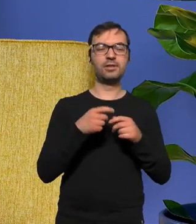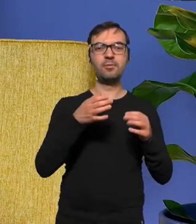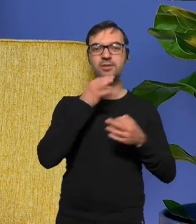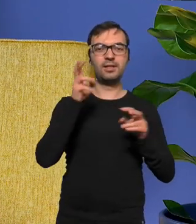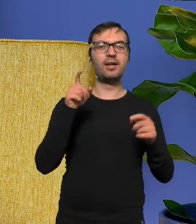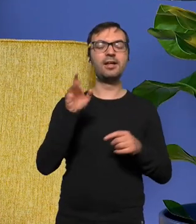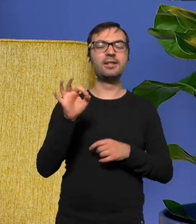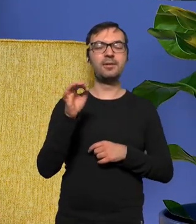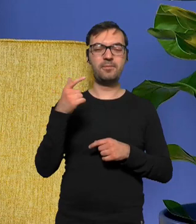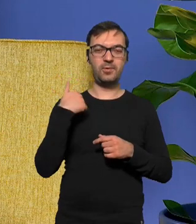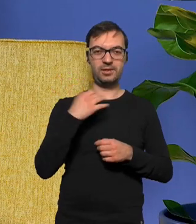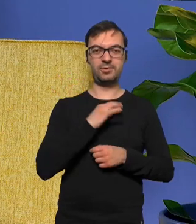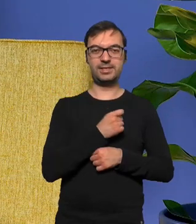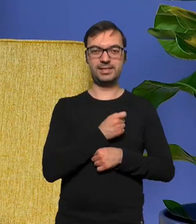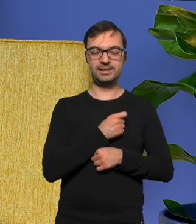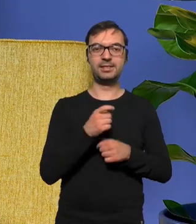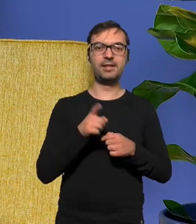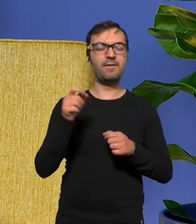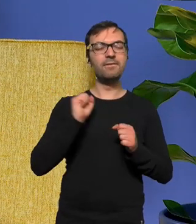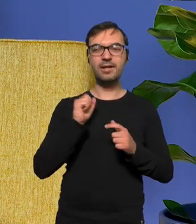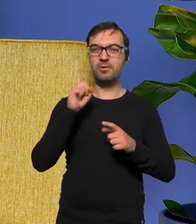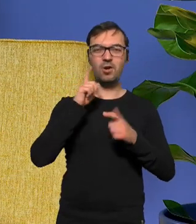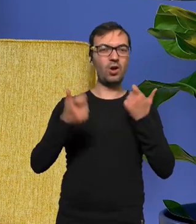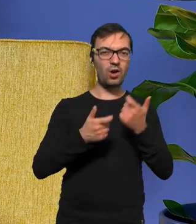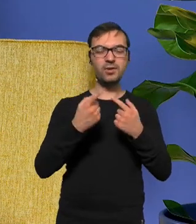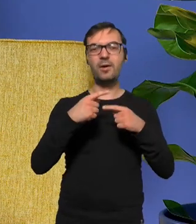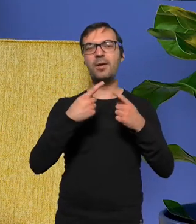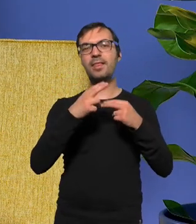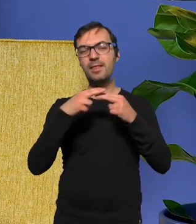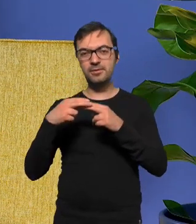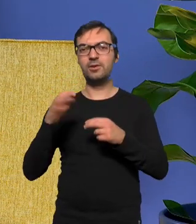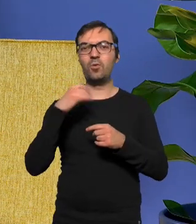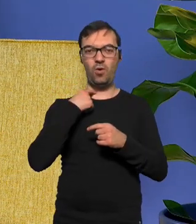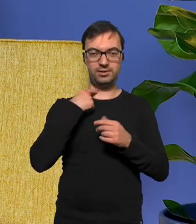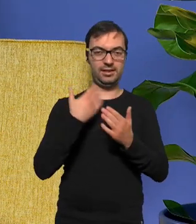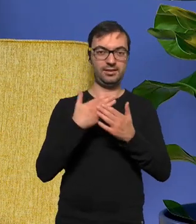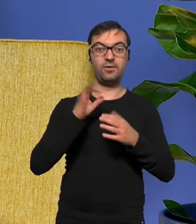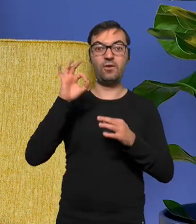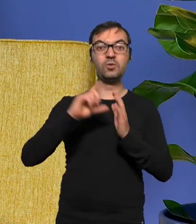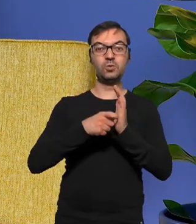i tak fajnie on realizuje i postprodukuje głosy że nagraliśmy u niego w studio